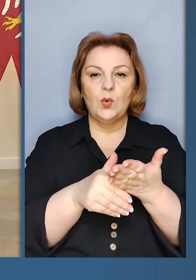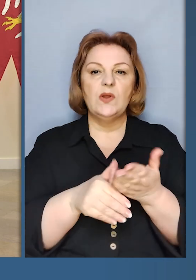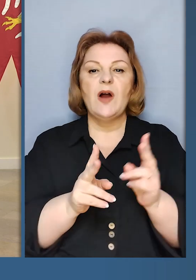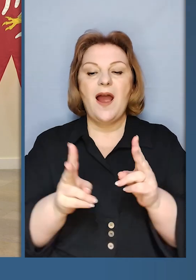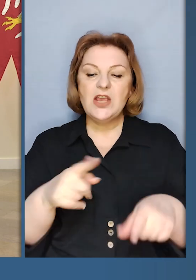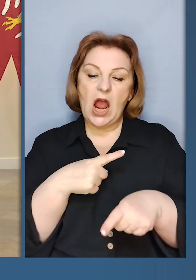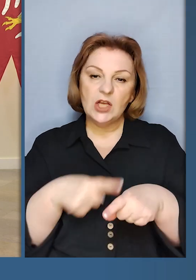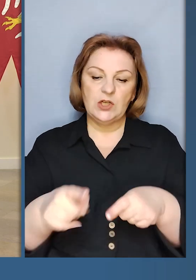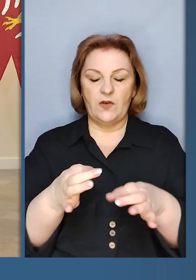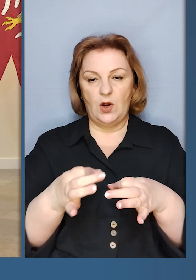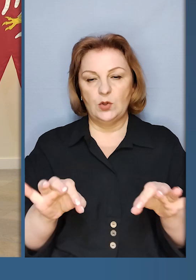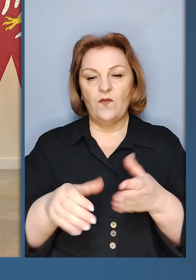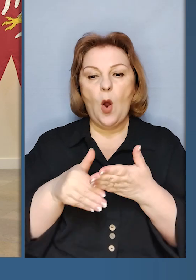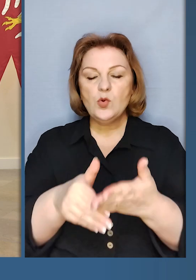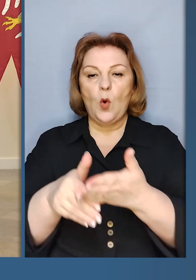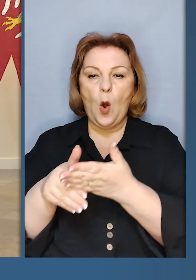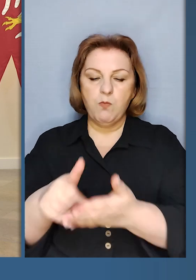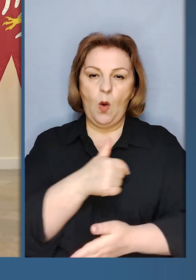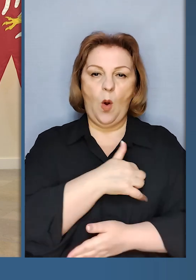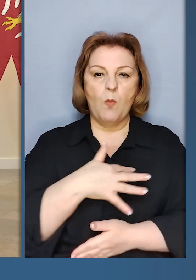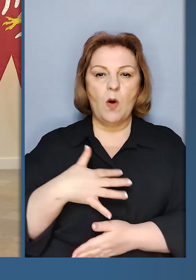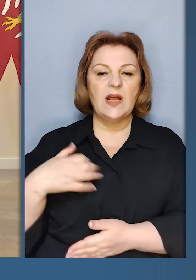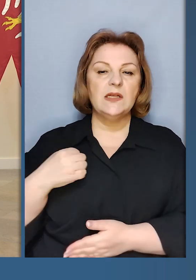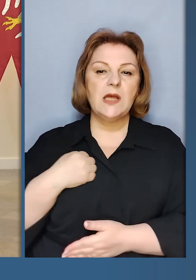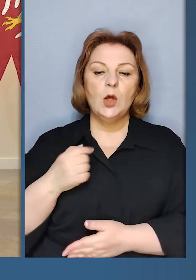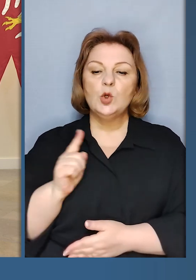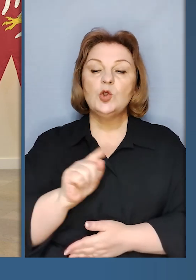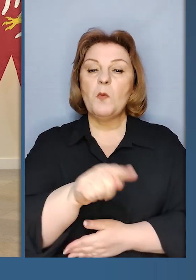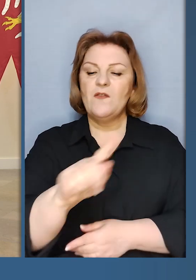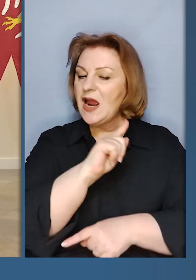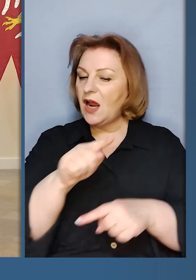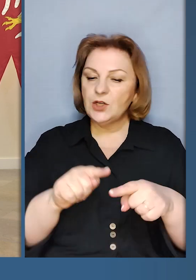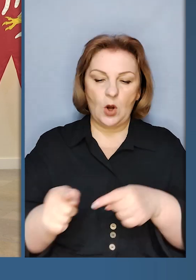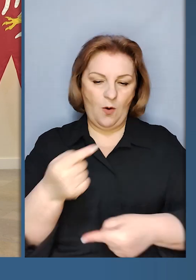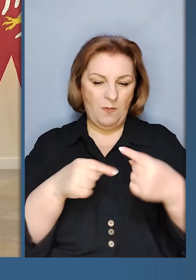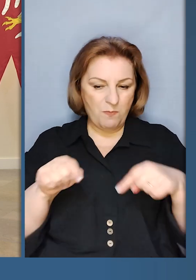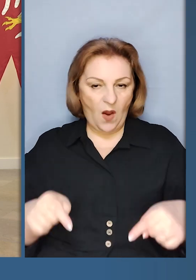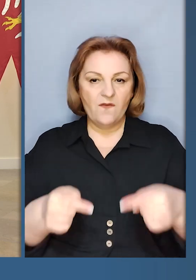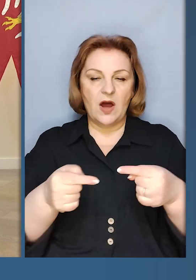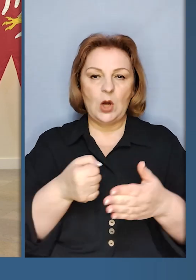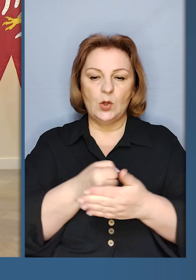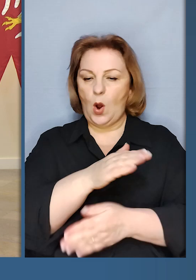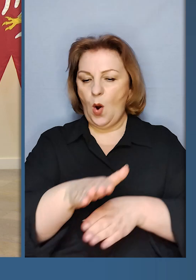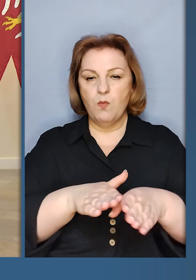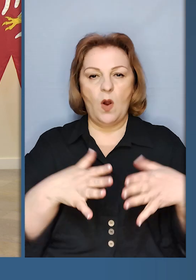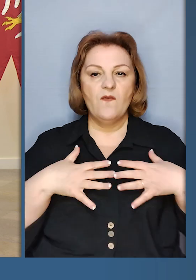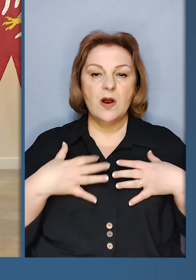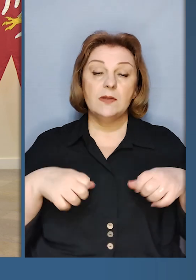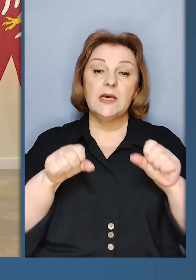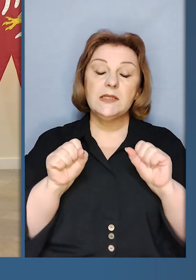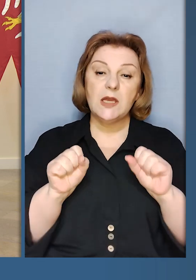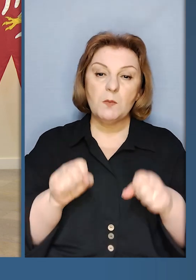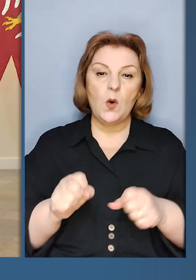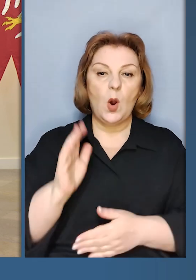також швидше дозволять допомагати пораненим солдатам, що вони якомога швидше повернулися до повного здоров'я